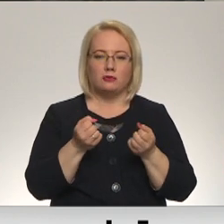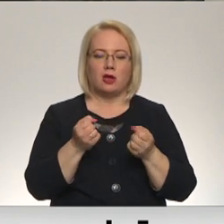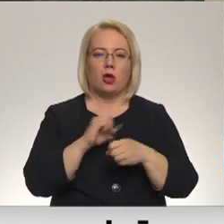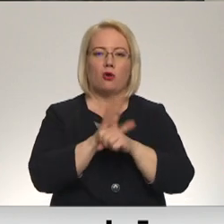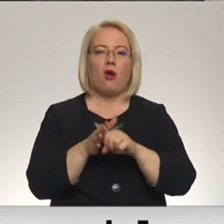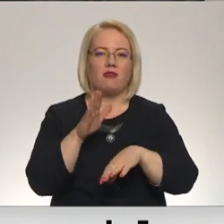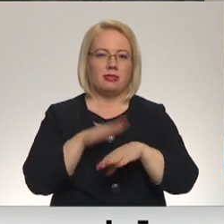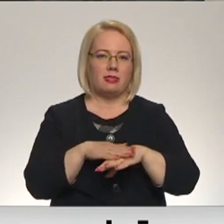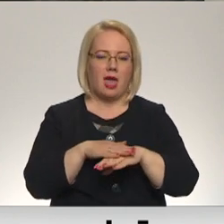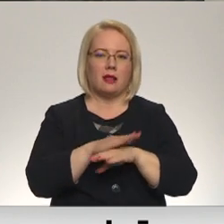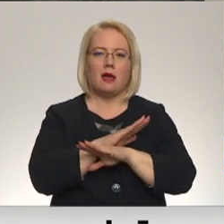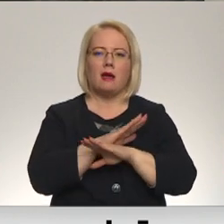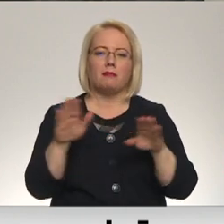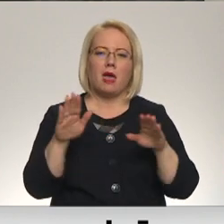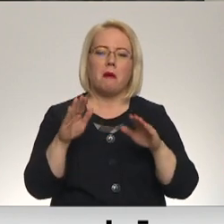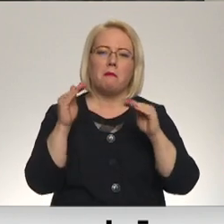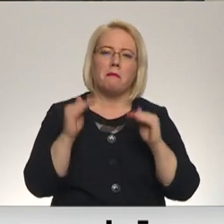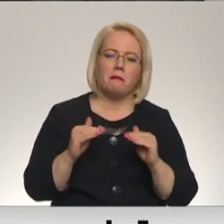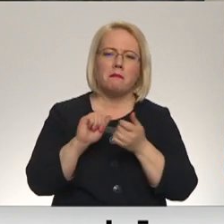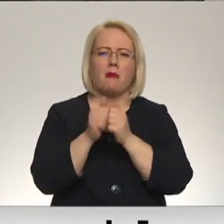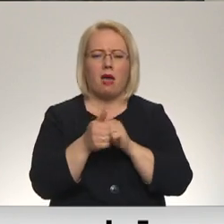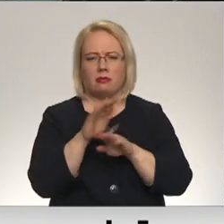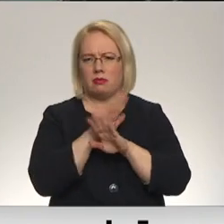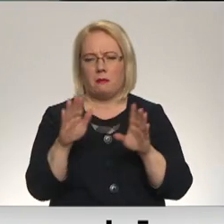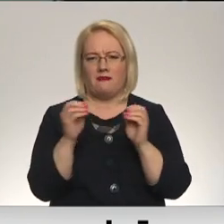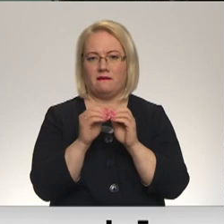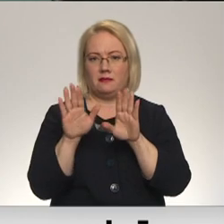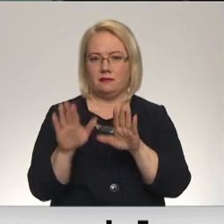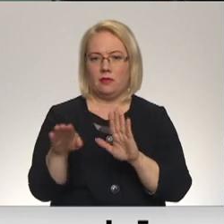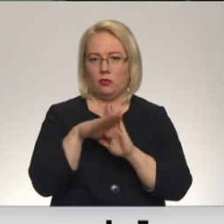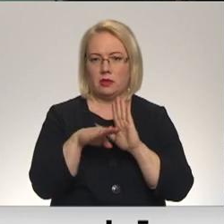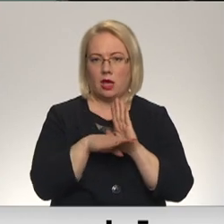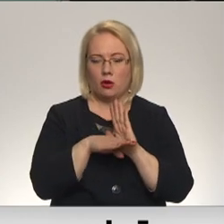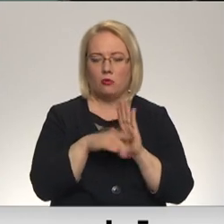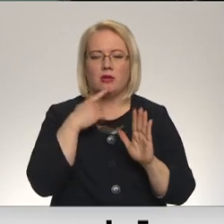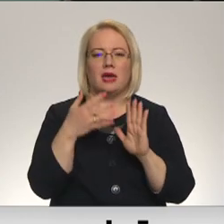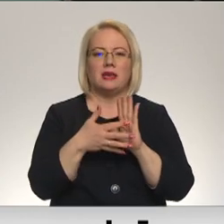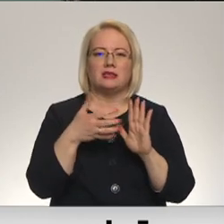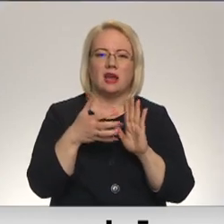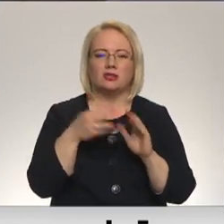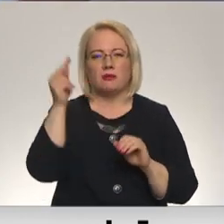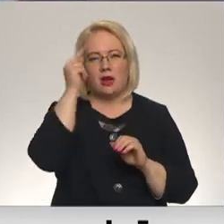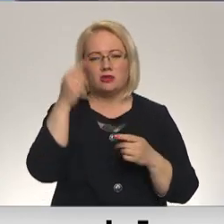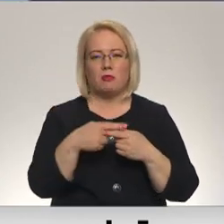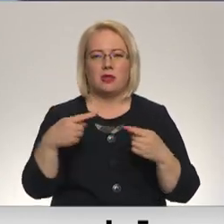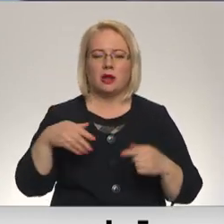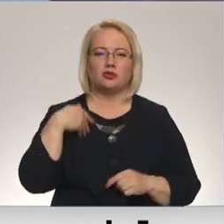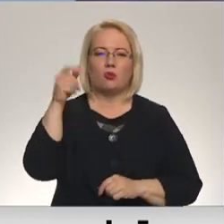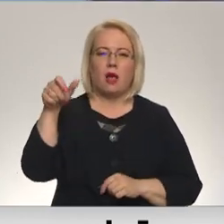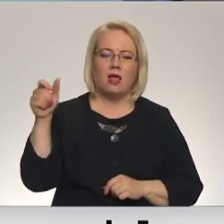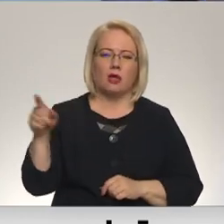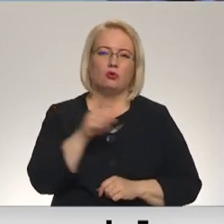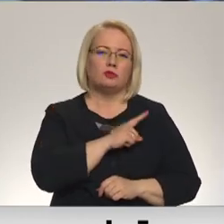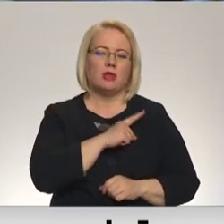negrasās, neizpāzemināt, neizmainīt. Iztrūkstošie mācību materiāli skolēnu uzmanības